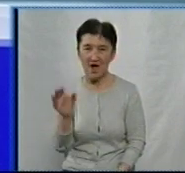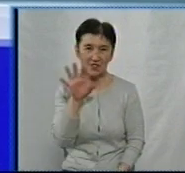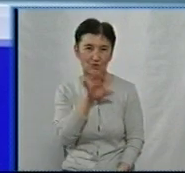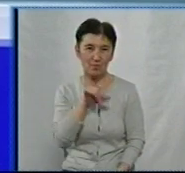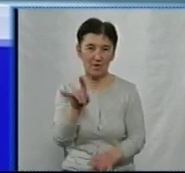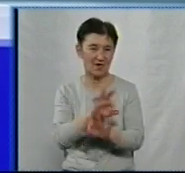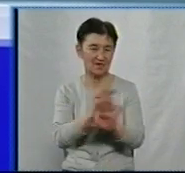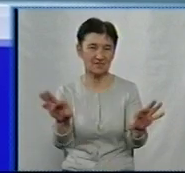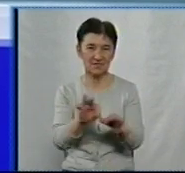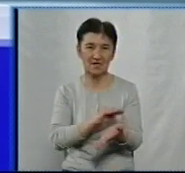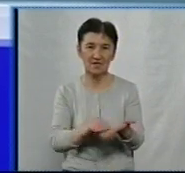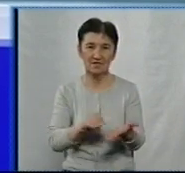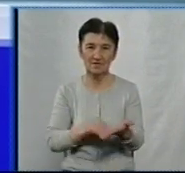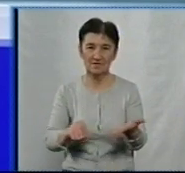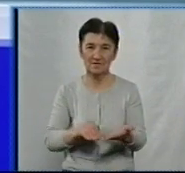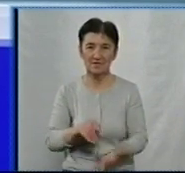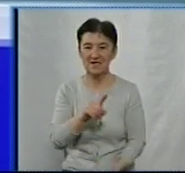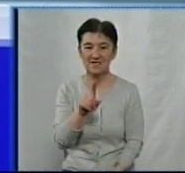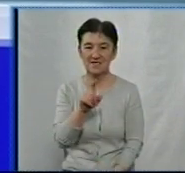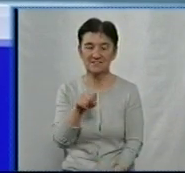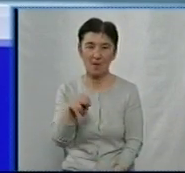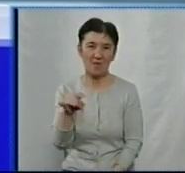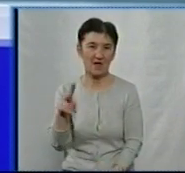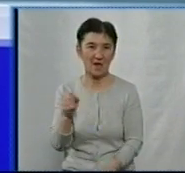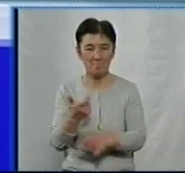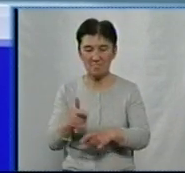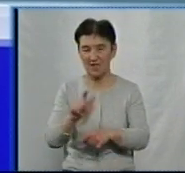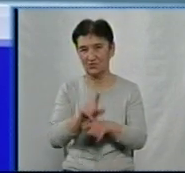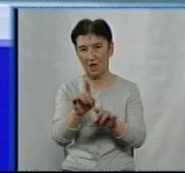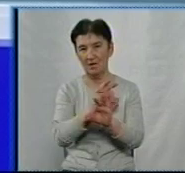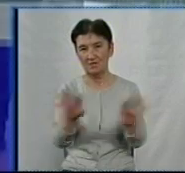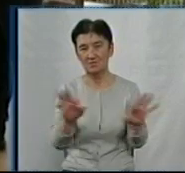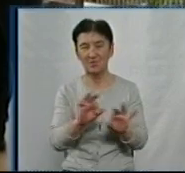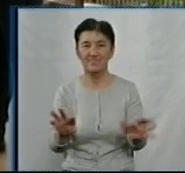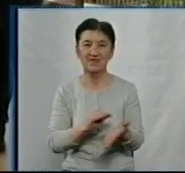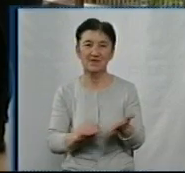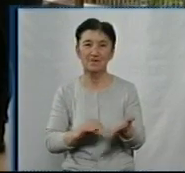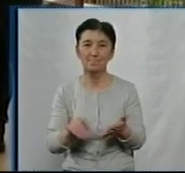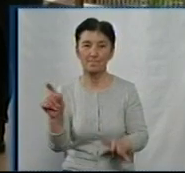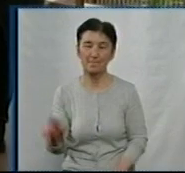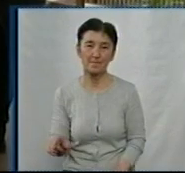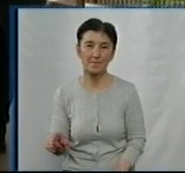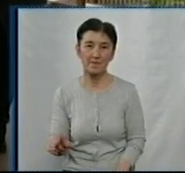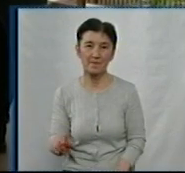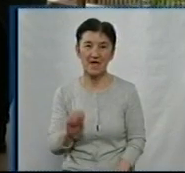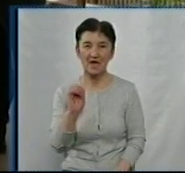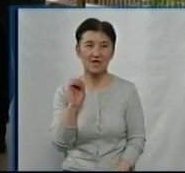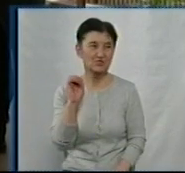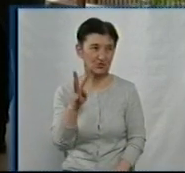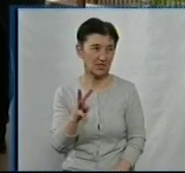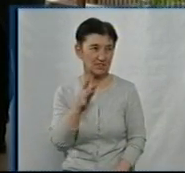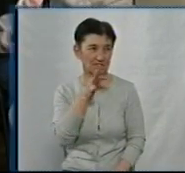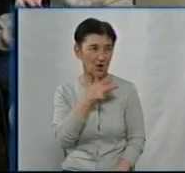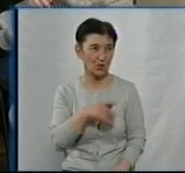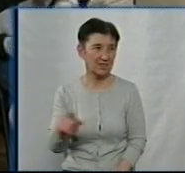автор роману Віталій Запека. Більше розповість Анастасія Ковальова. 14-та година у відділі мистецтв